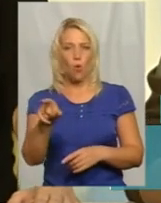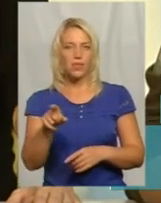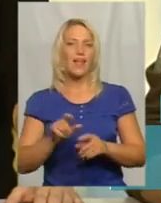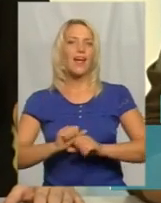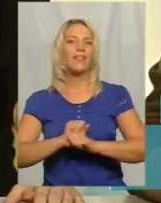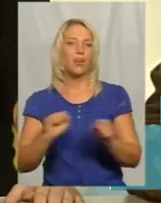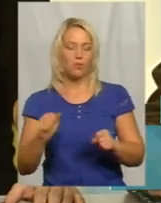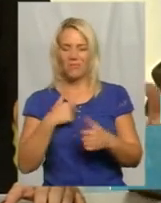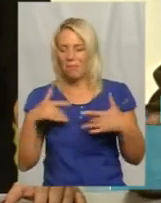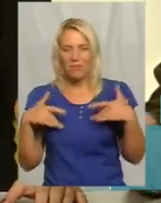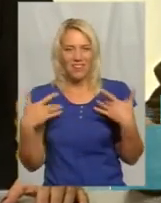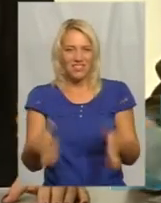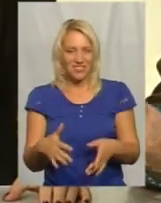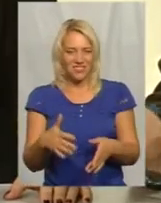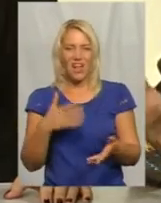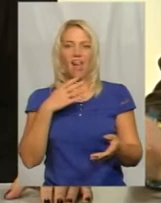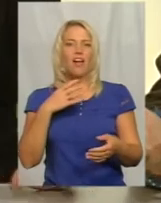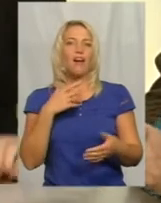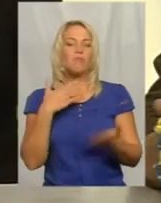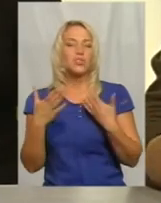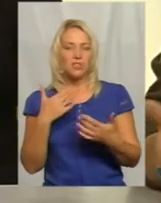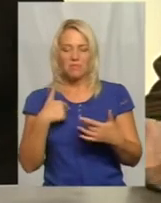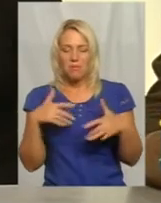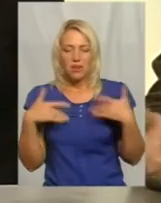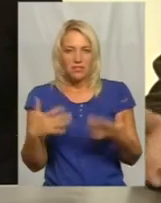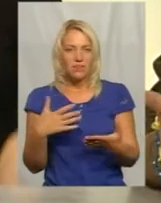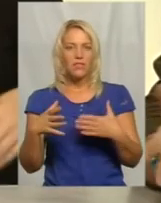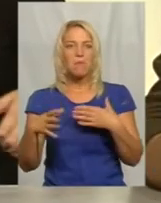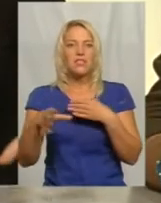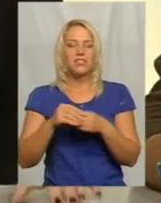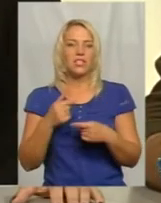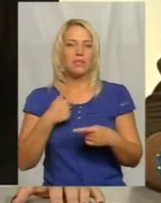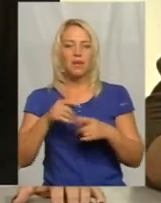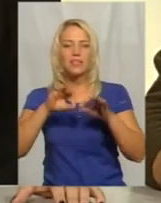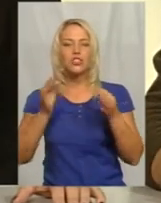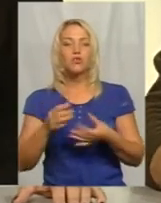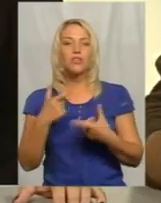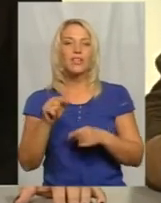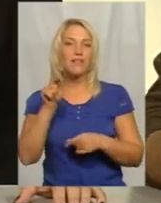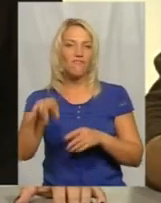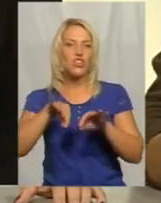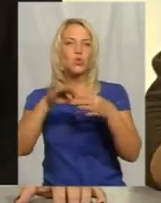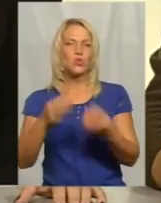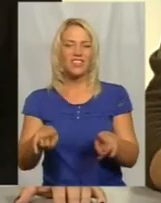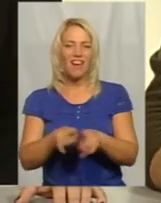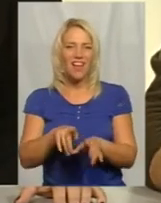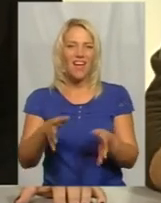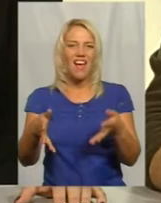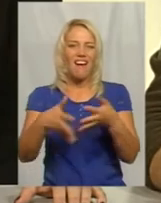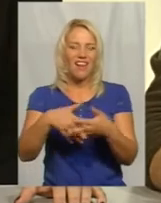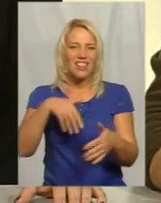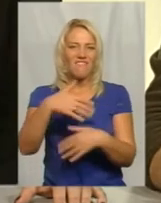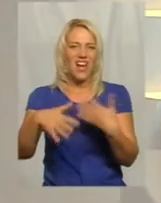общаться, мене противно причислять себе к искусству, когда в искусстві там происходит такая, катавасія і